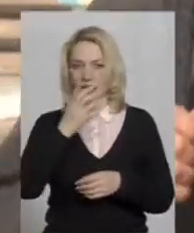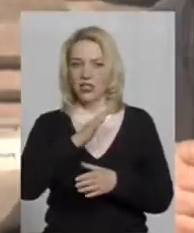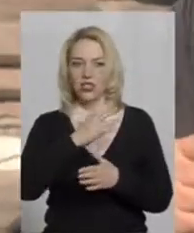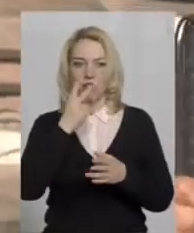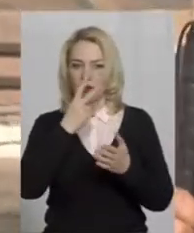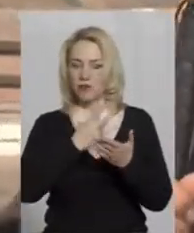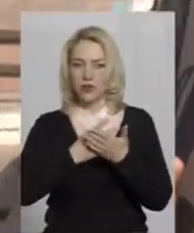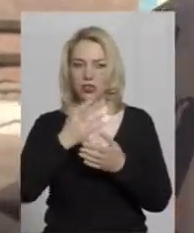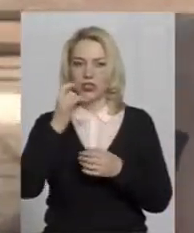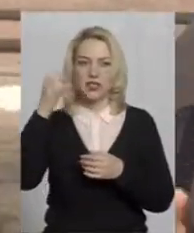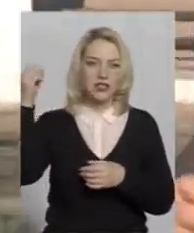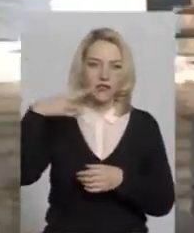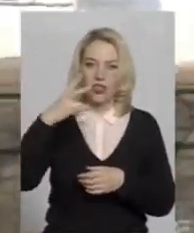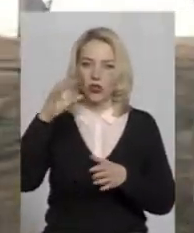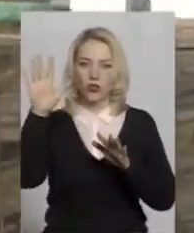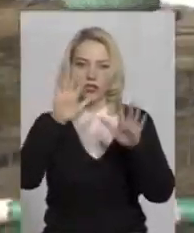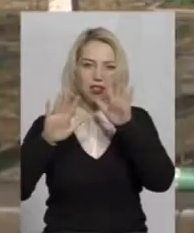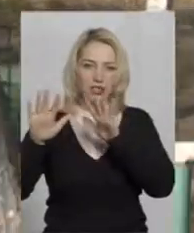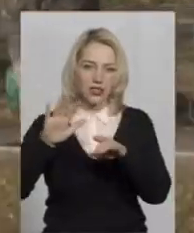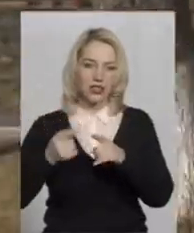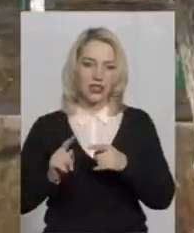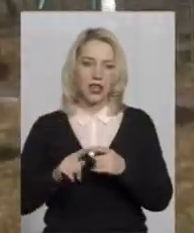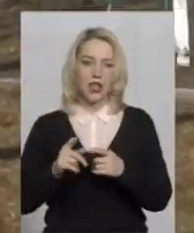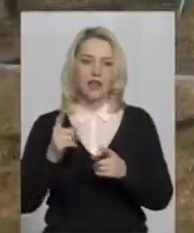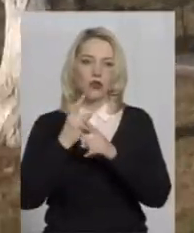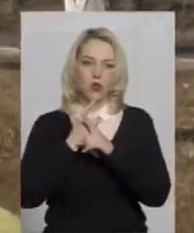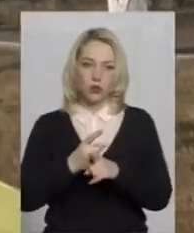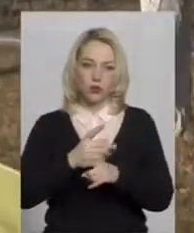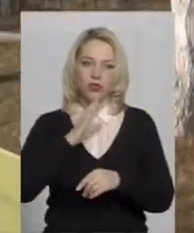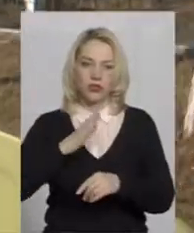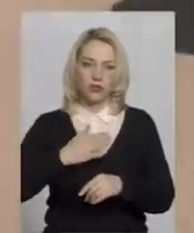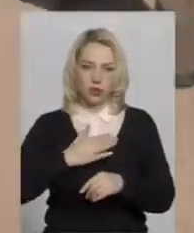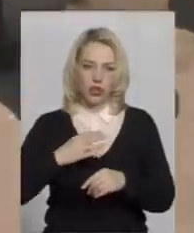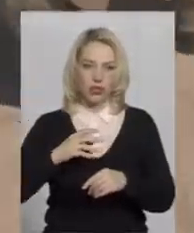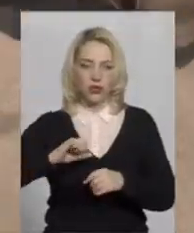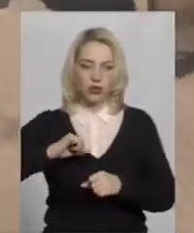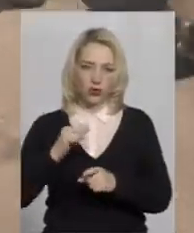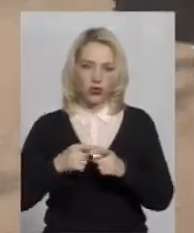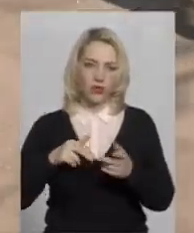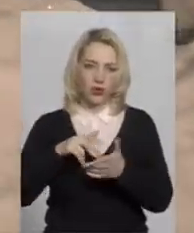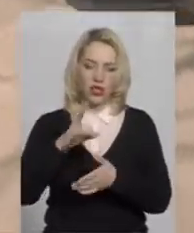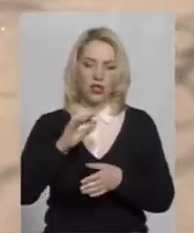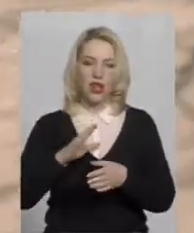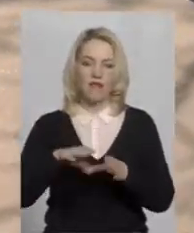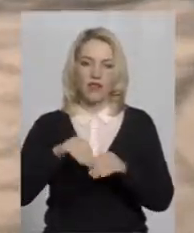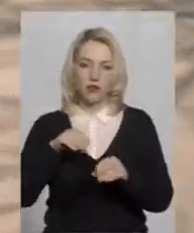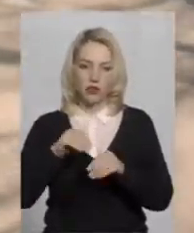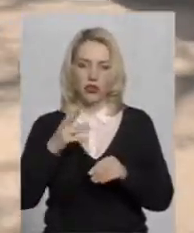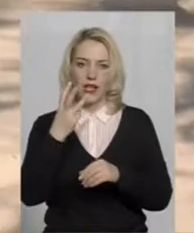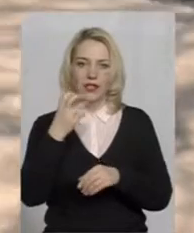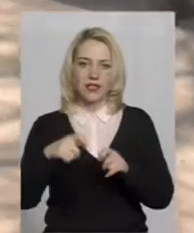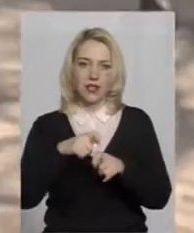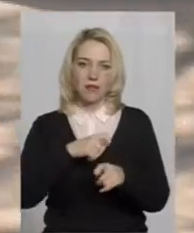правління громадської організації «Хмельницький УТОС» Надії Зарицькою він йде на виборчу дільницю за місцем проживання. Вона розташовується за 300 метрів від його